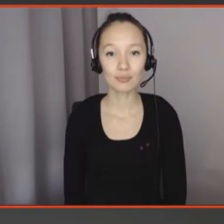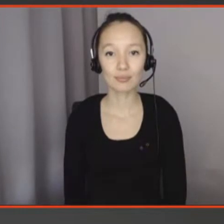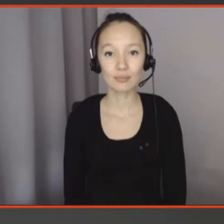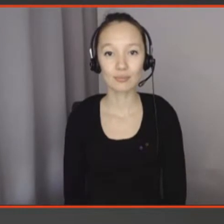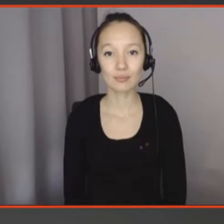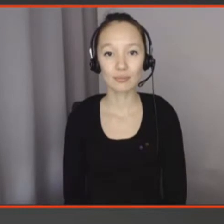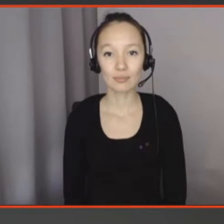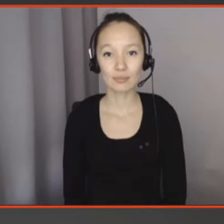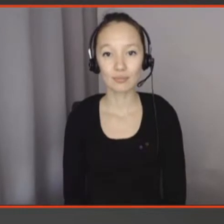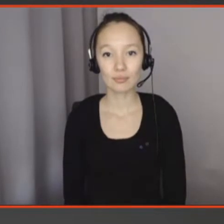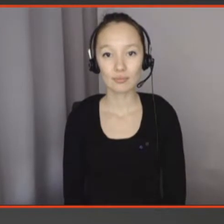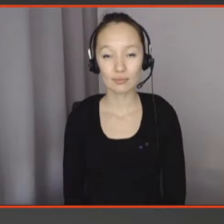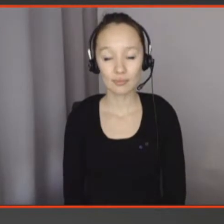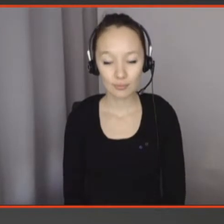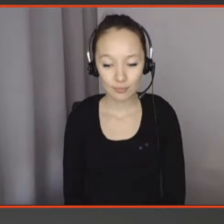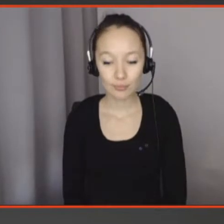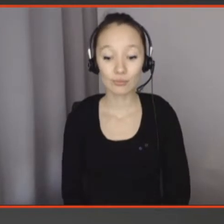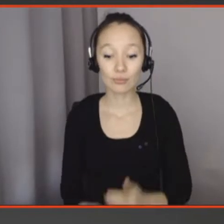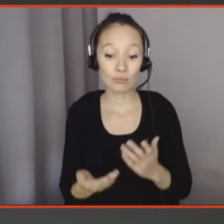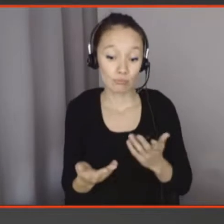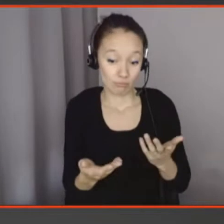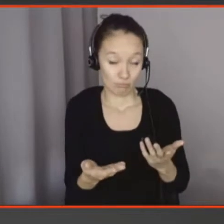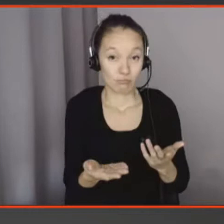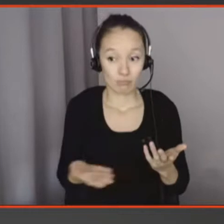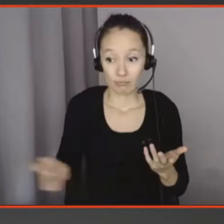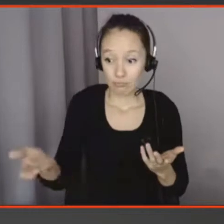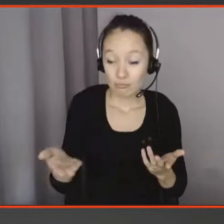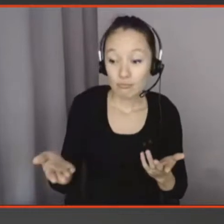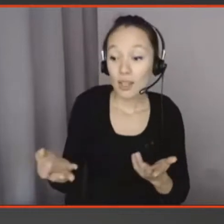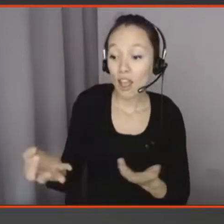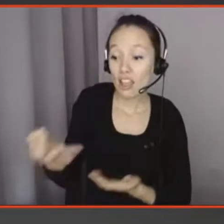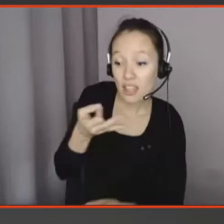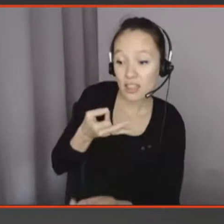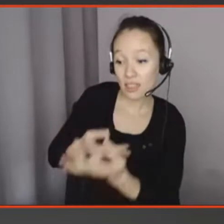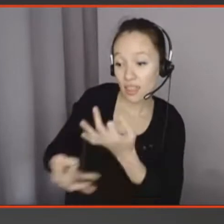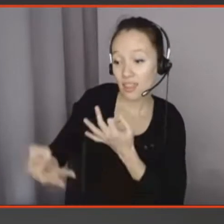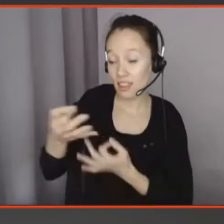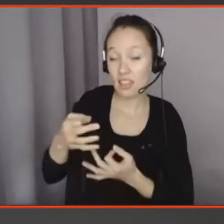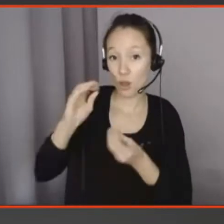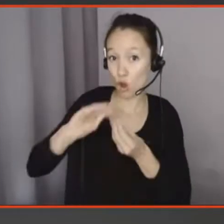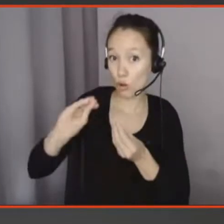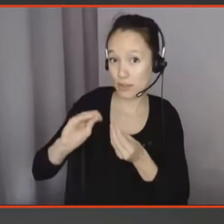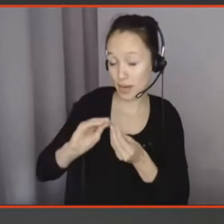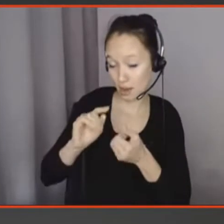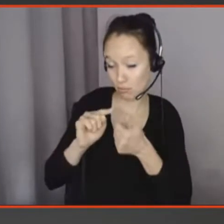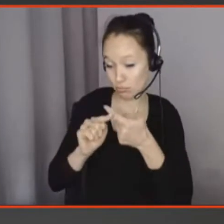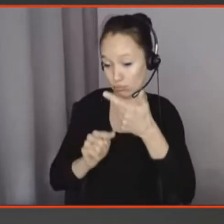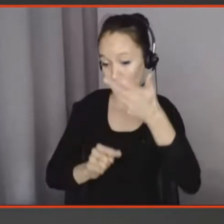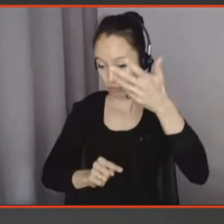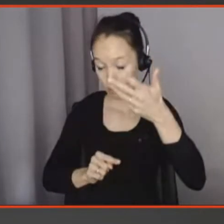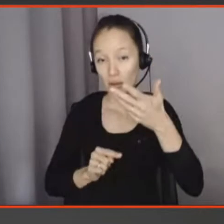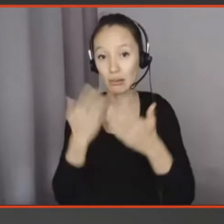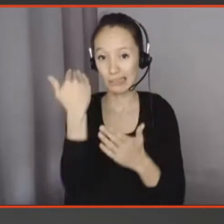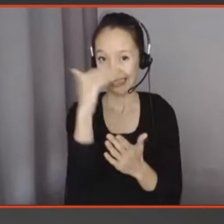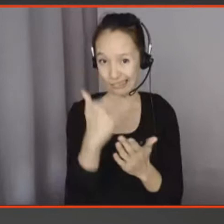J'ai demandé à des gens ce qui était meaningful pour eux et ils m'ont cité tout un tas d'objets, mais qui n'étaient pas forcément des objets